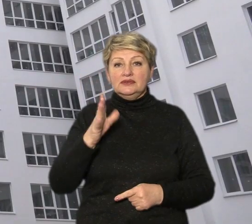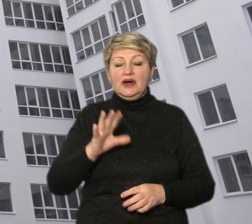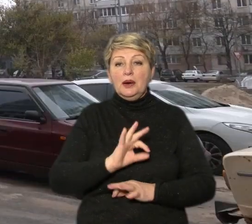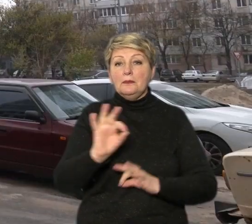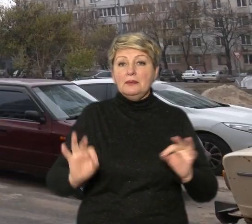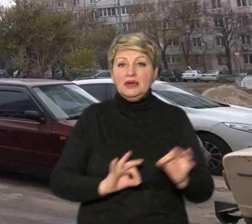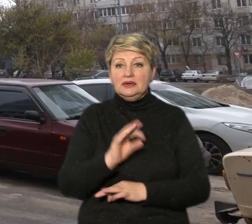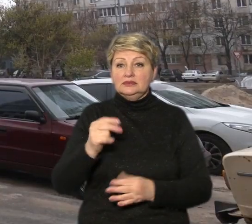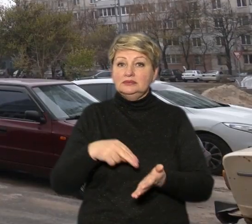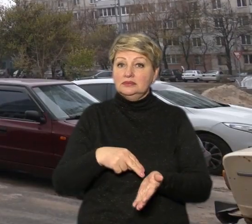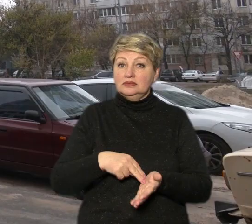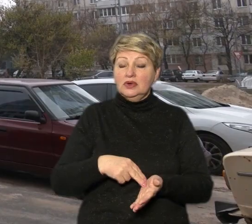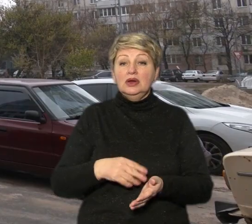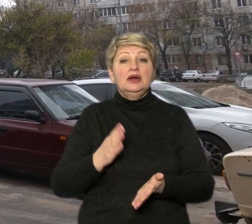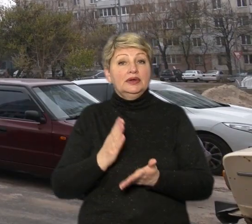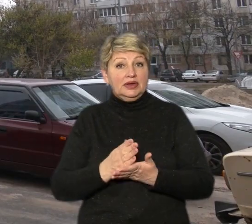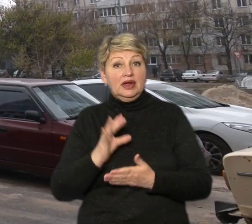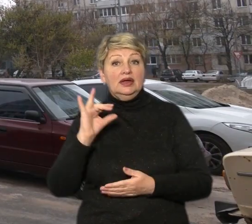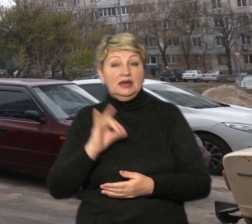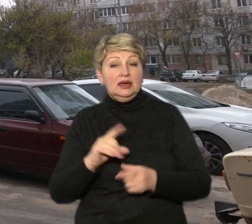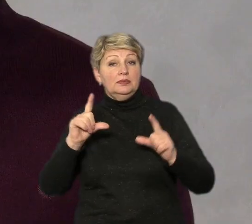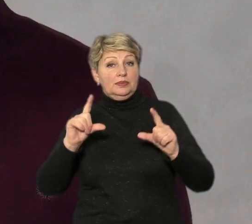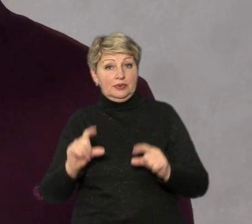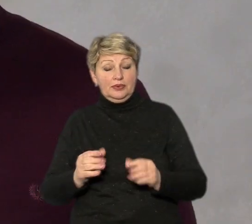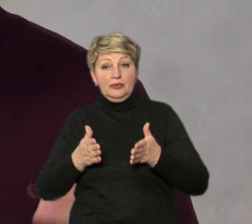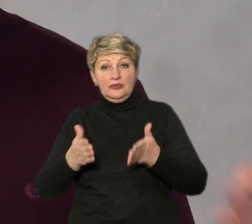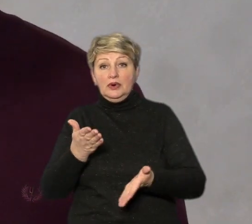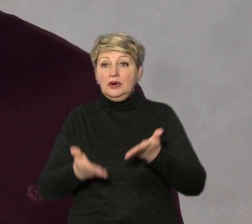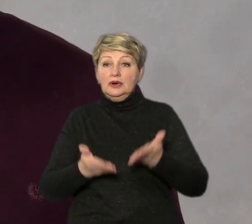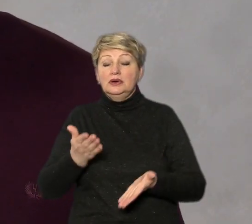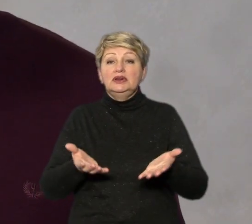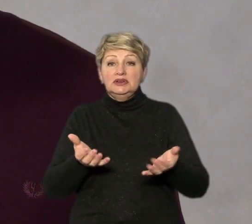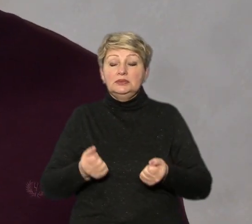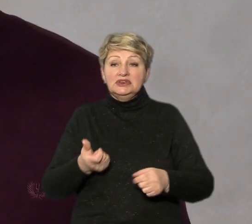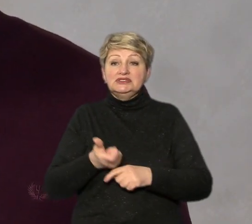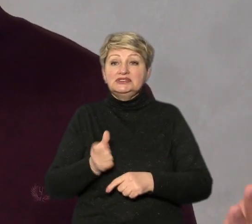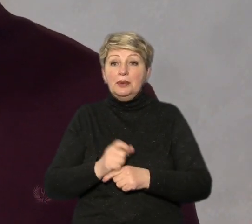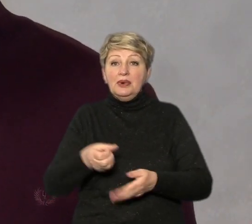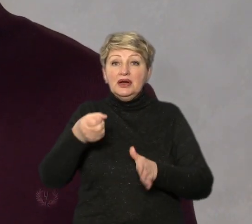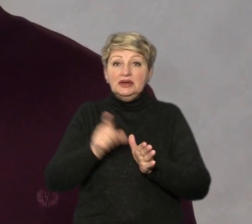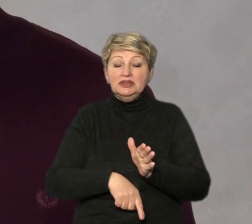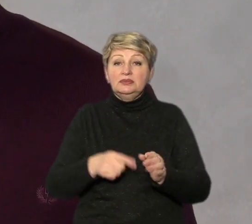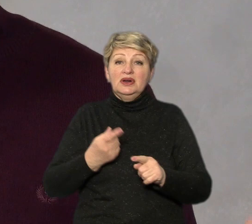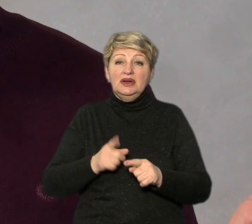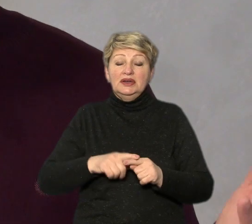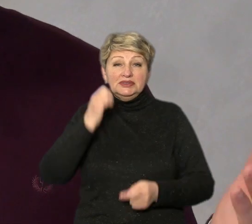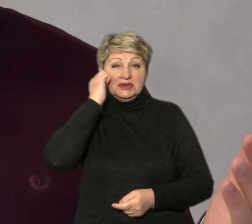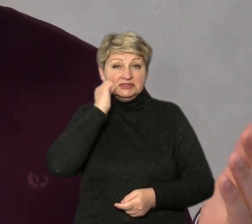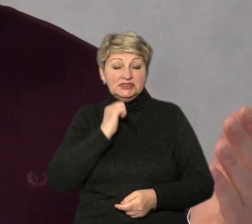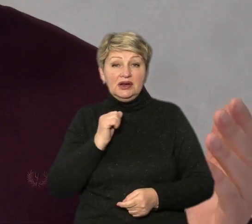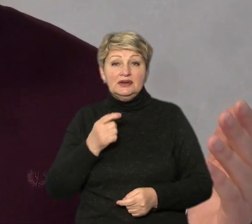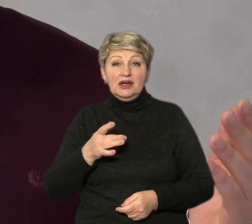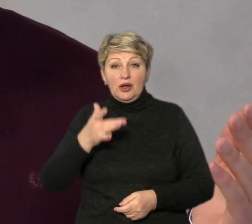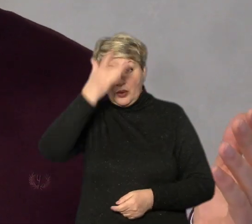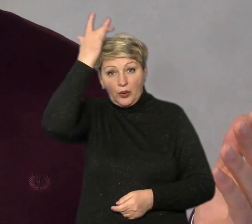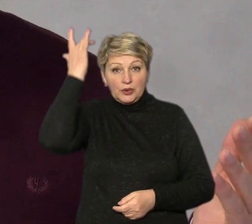новобудові. Але, додає, є і бюджетніші варіанти. Якщо брати самі дешеві, це хрущовки, так називаємо, які